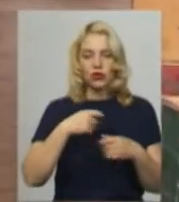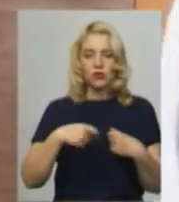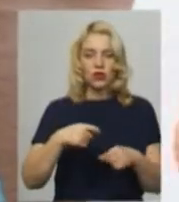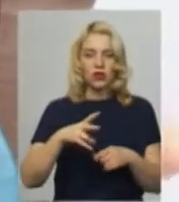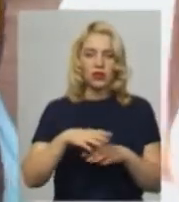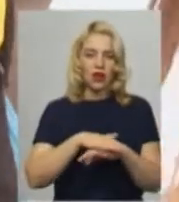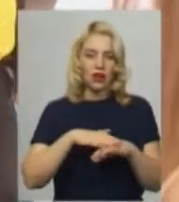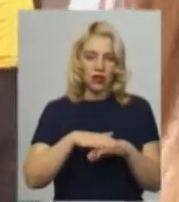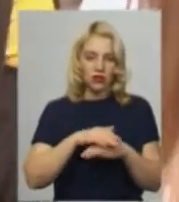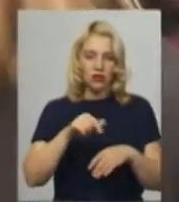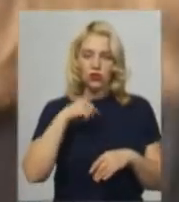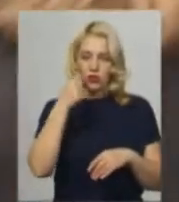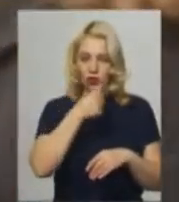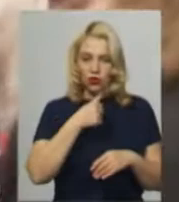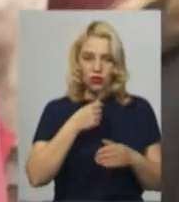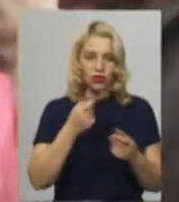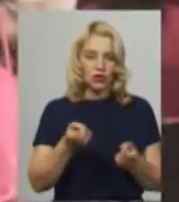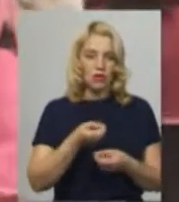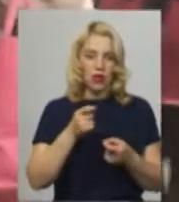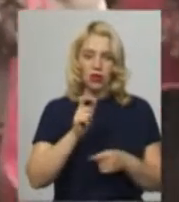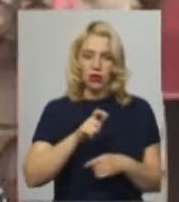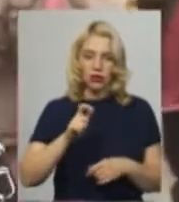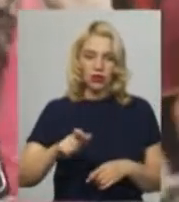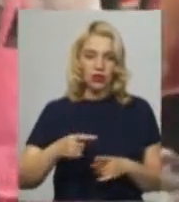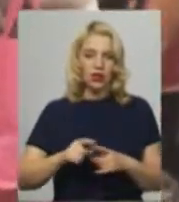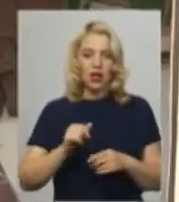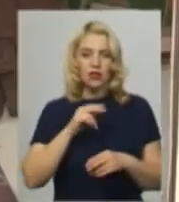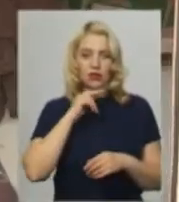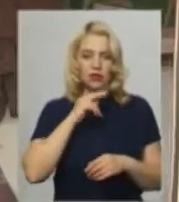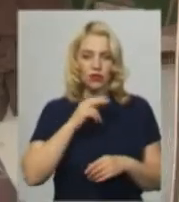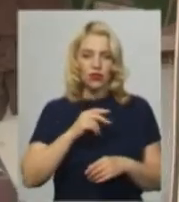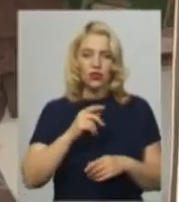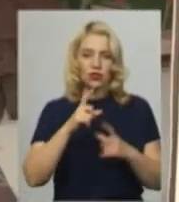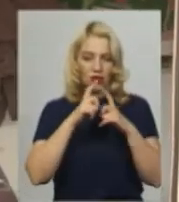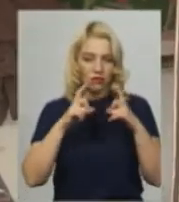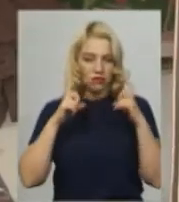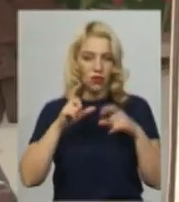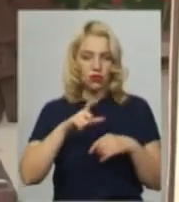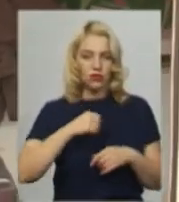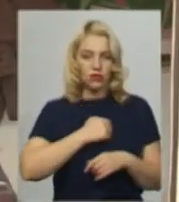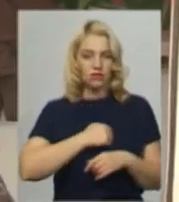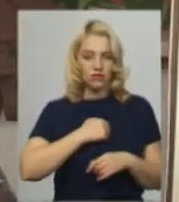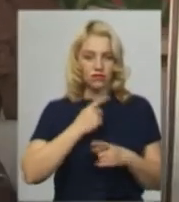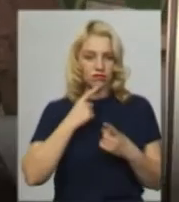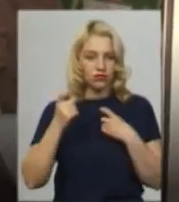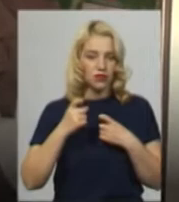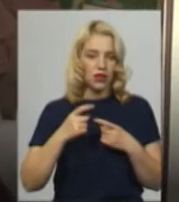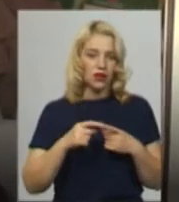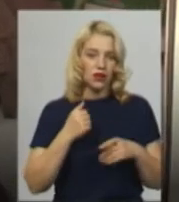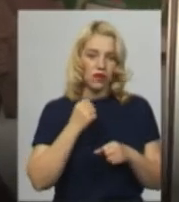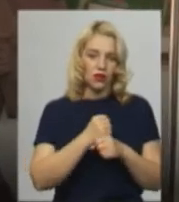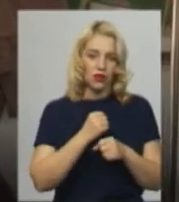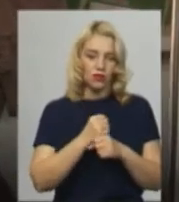ринку. Каже, цьогоріч покупців мало. А на зауваження вдягнути маску іноді реагують агресивно. Роблю зауваження,